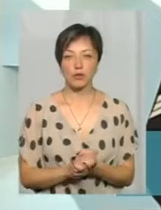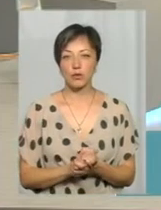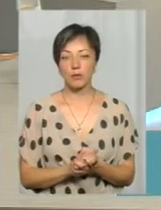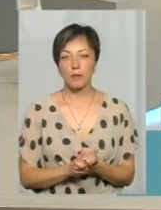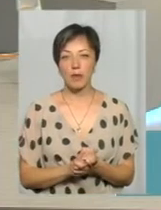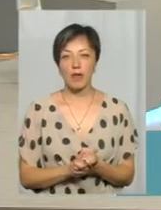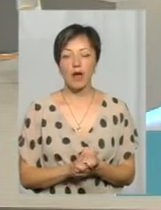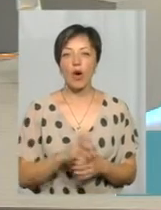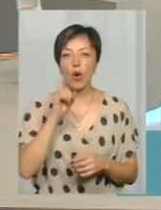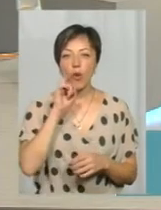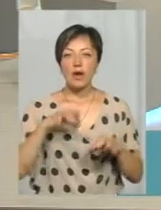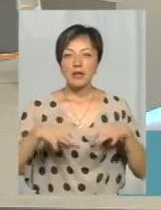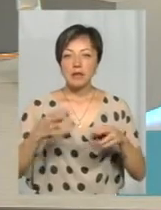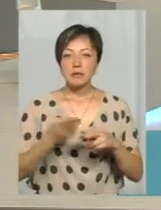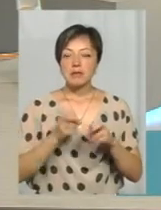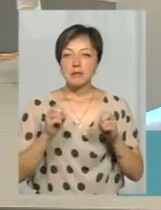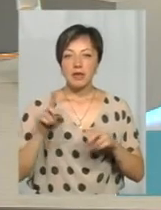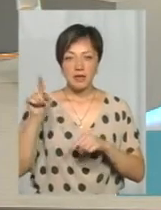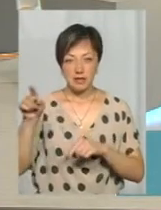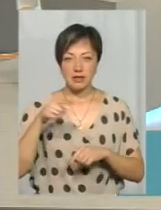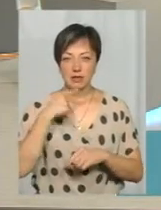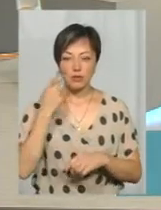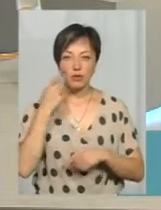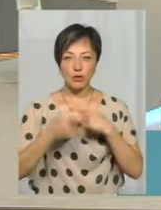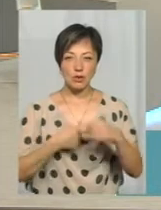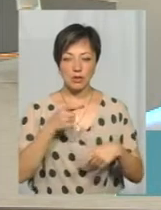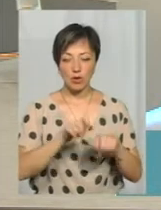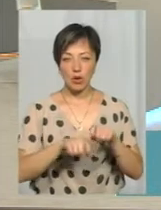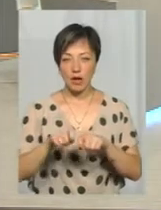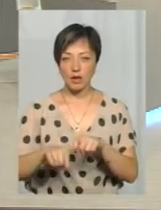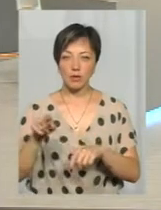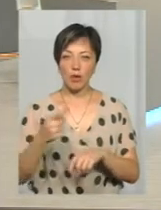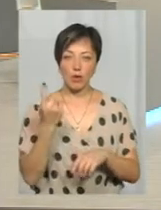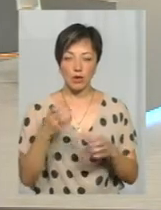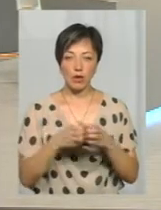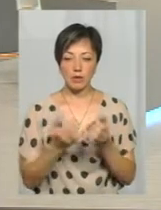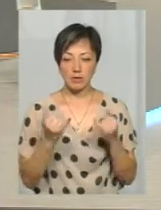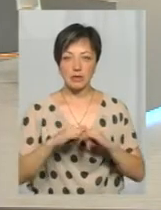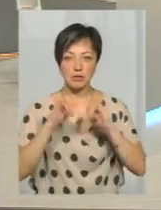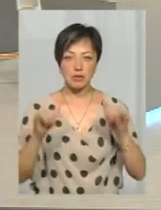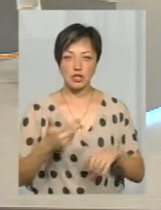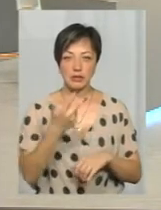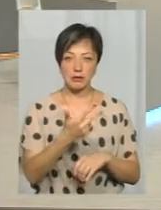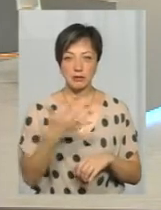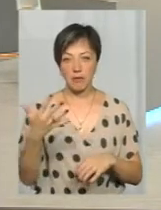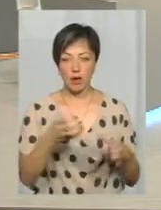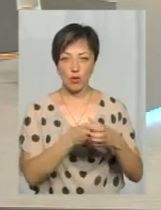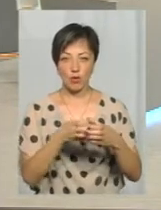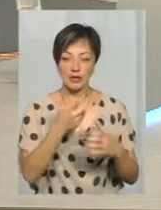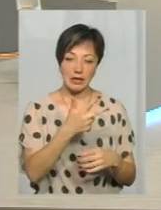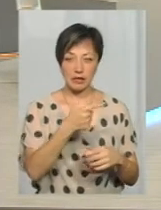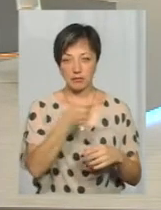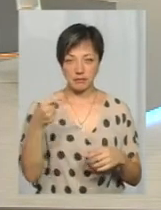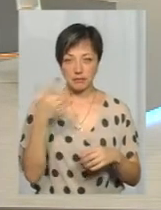В Укртрансбезпеці також казали, що вони постійно здійснюють рейди, але там одна група, тепер вони збільшили до трьох-п'яти. Ви так